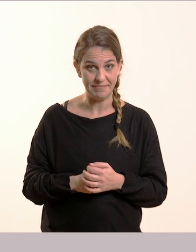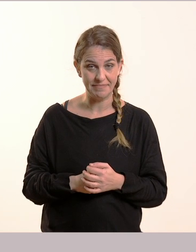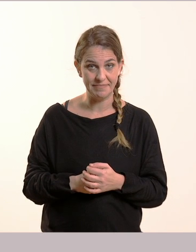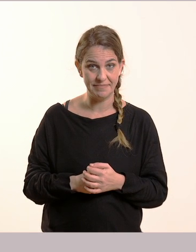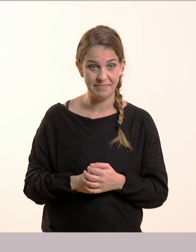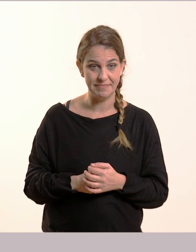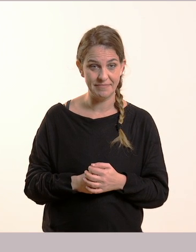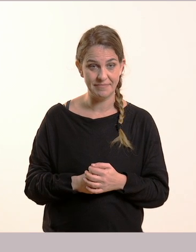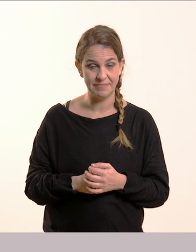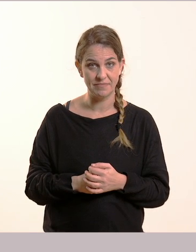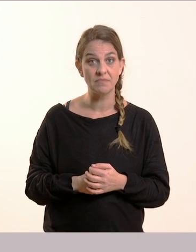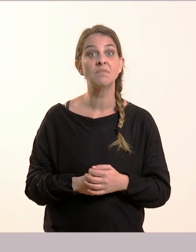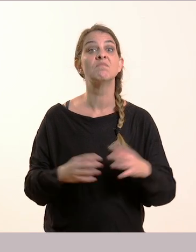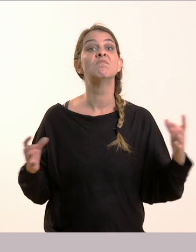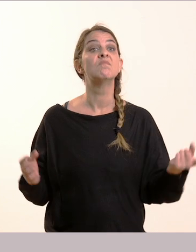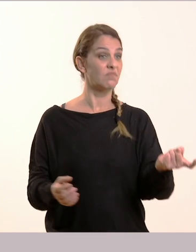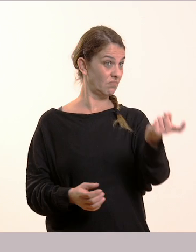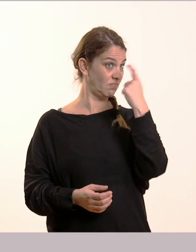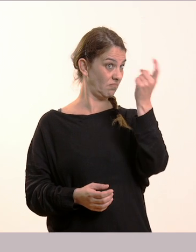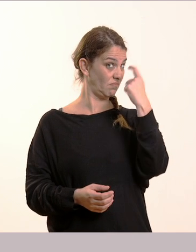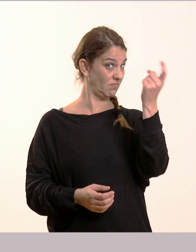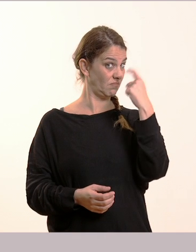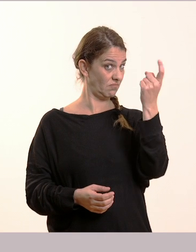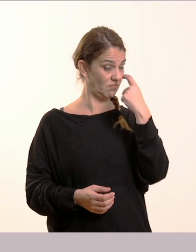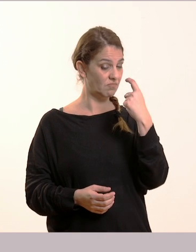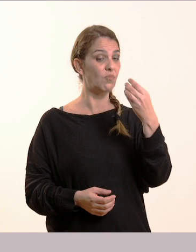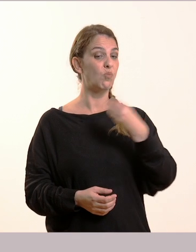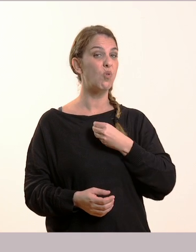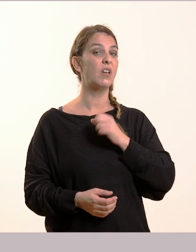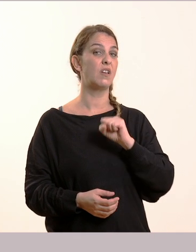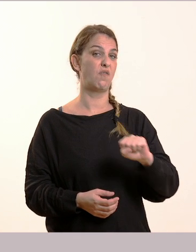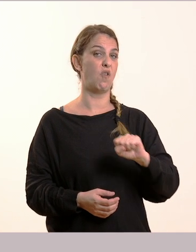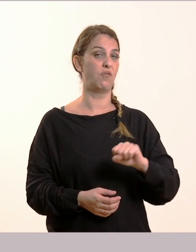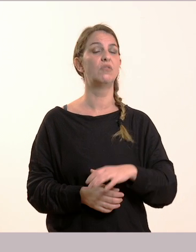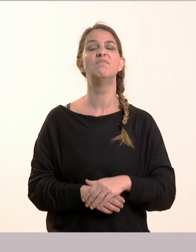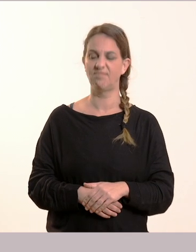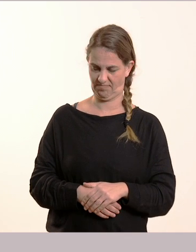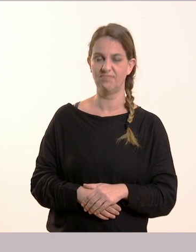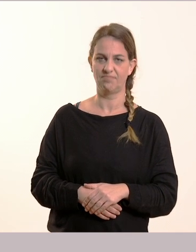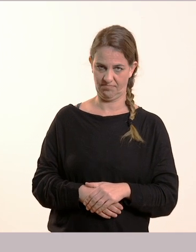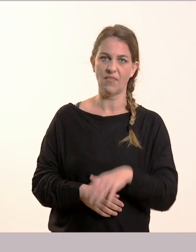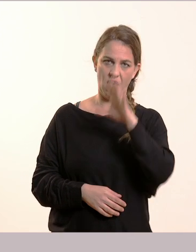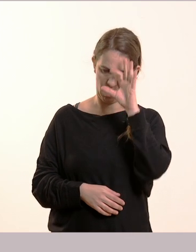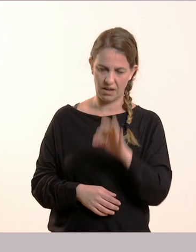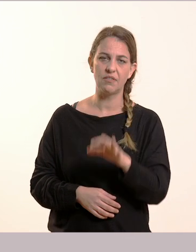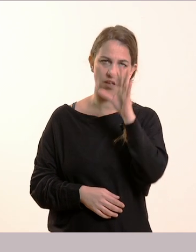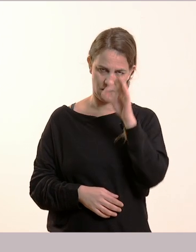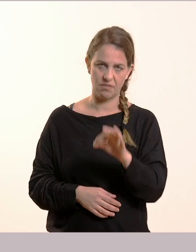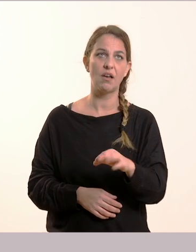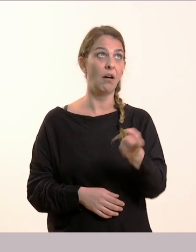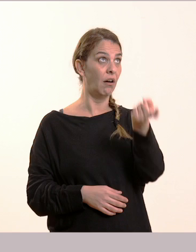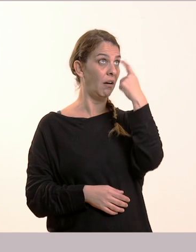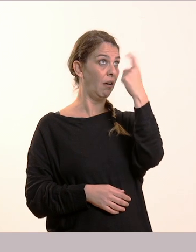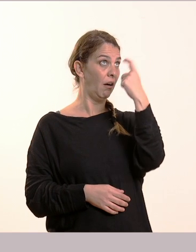Όταν με μαλώνουν, νιώθεις έτσι ένα φόβο. Σωστά. Πολύ. Σε